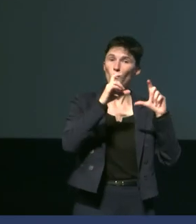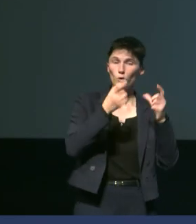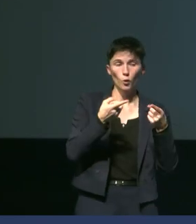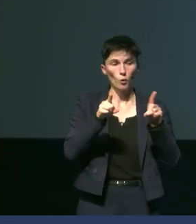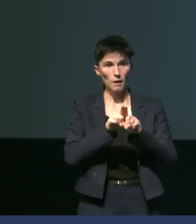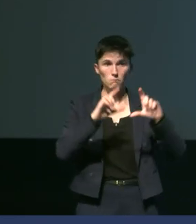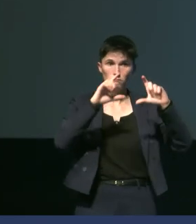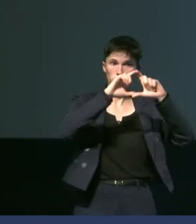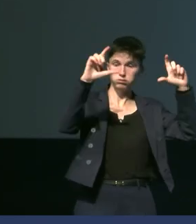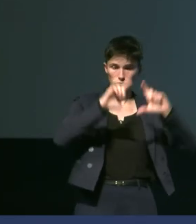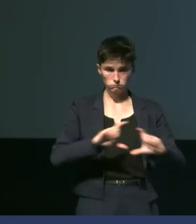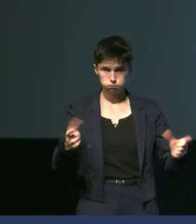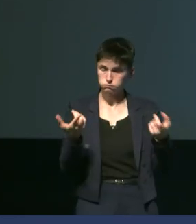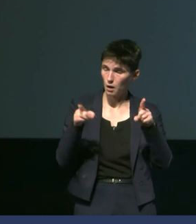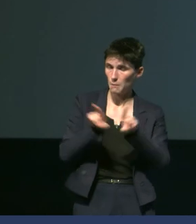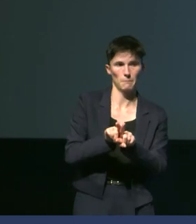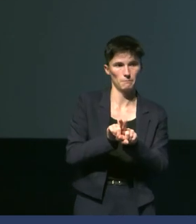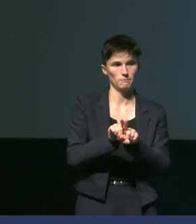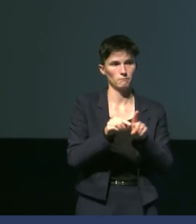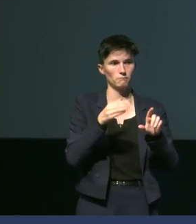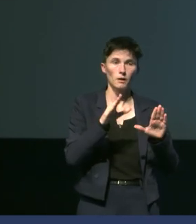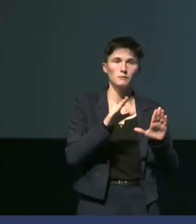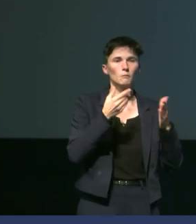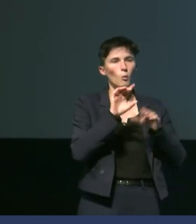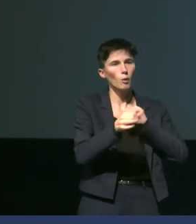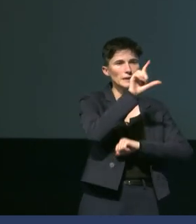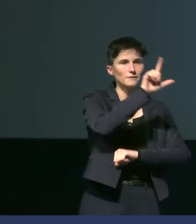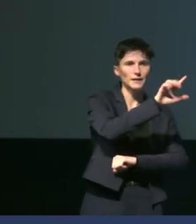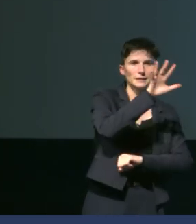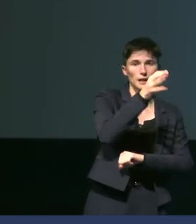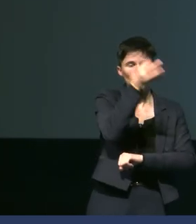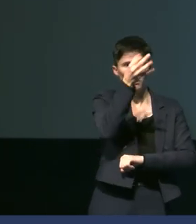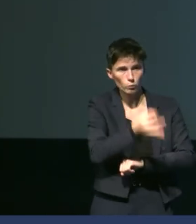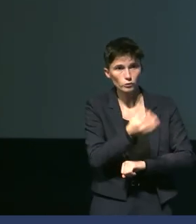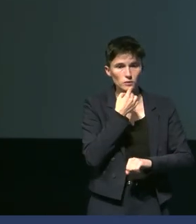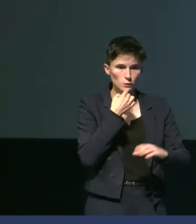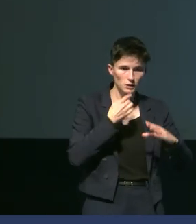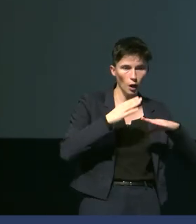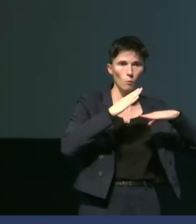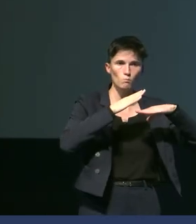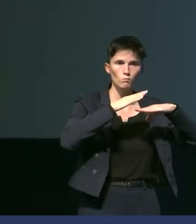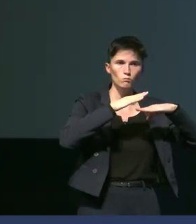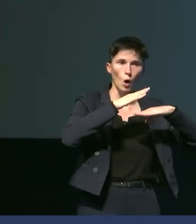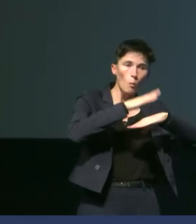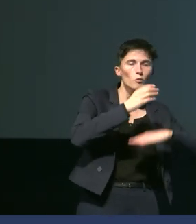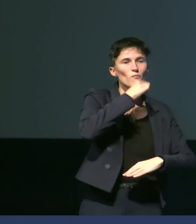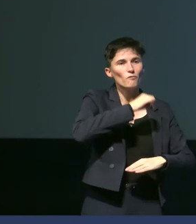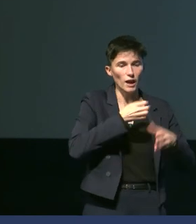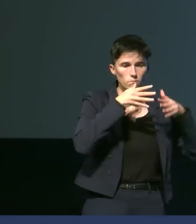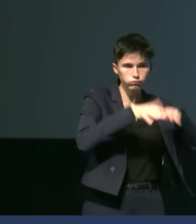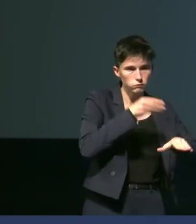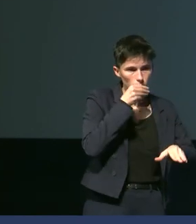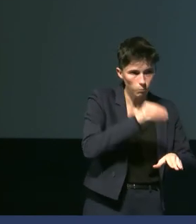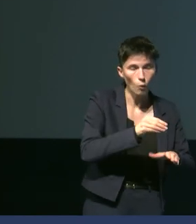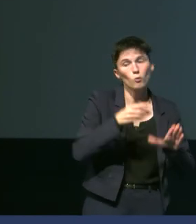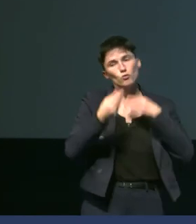première ligne que sur la deuxième ligne, avec un stade de 25%. On a 25% des anciennes plumes qui sont tombées, 50% des anciennes